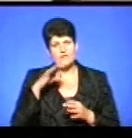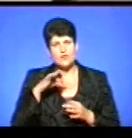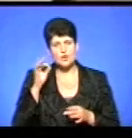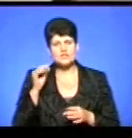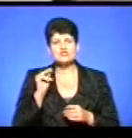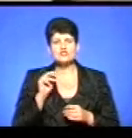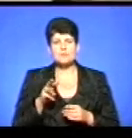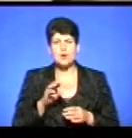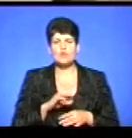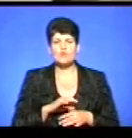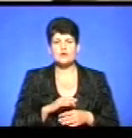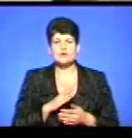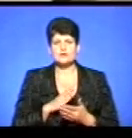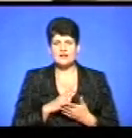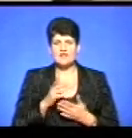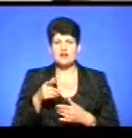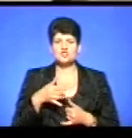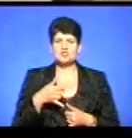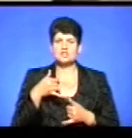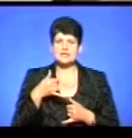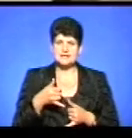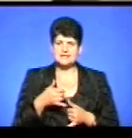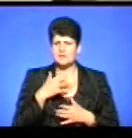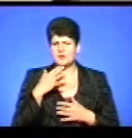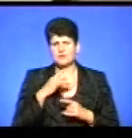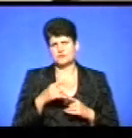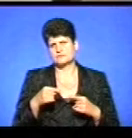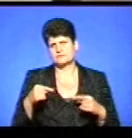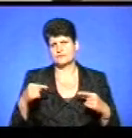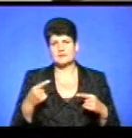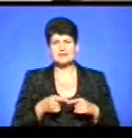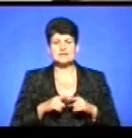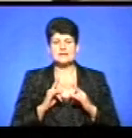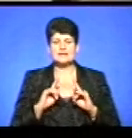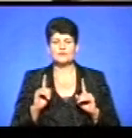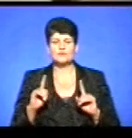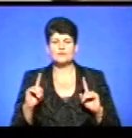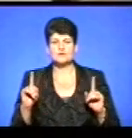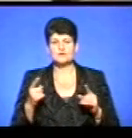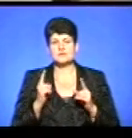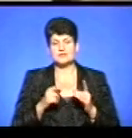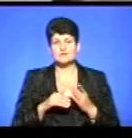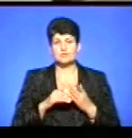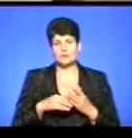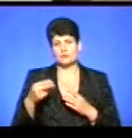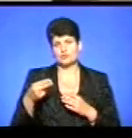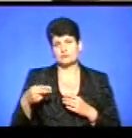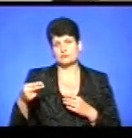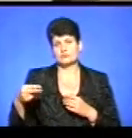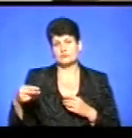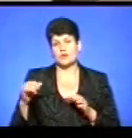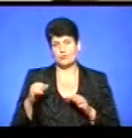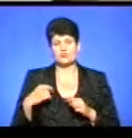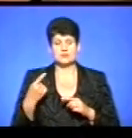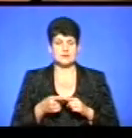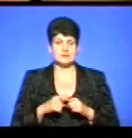чим ви хворієте, ваш ріст і багато чого іншого. Це дивовижно, що тільки за допомогою графології можна ці всі